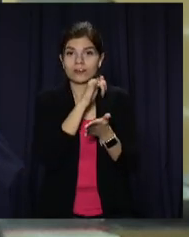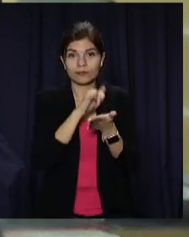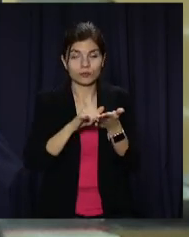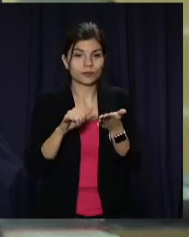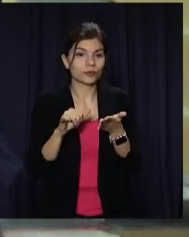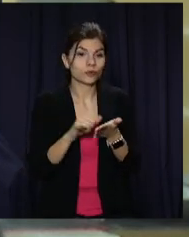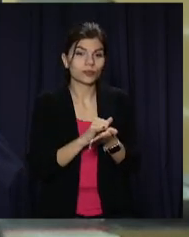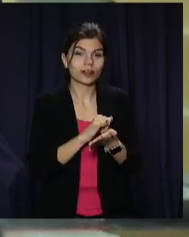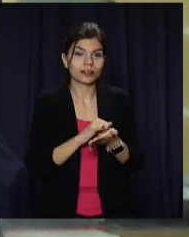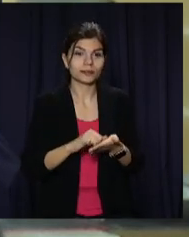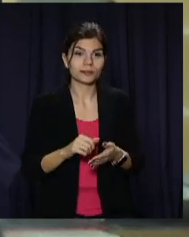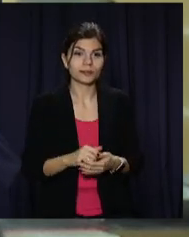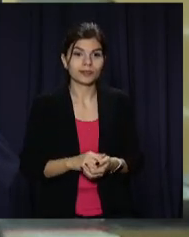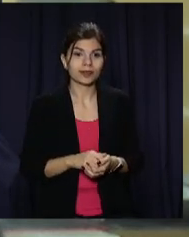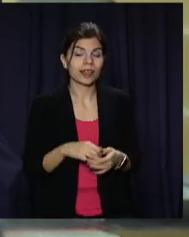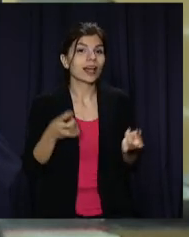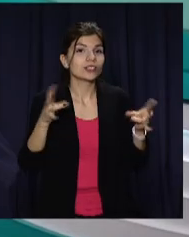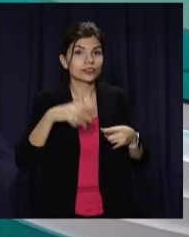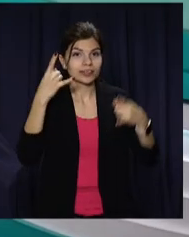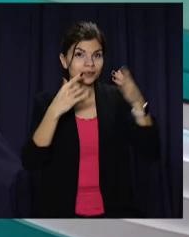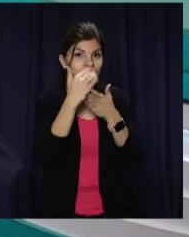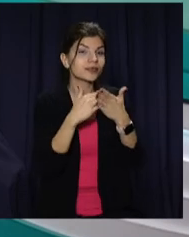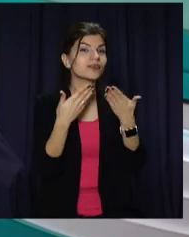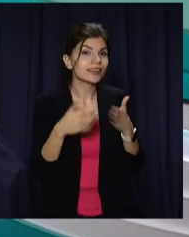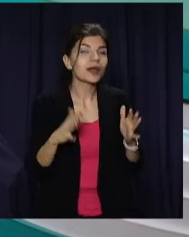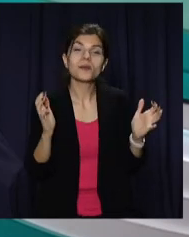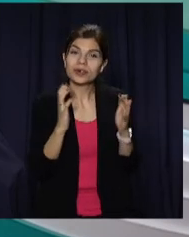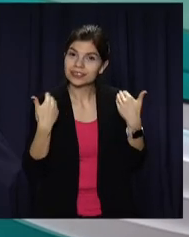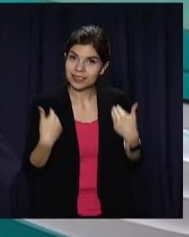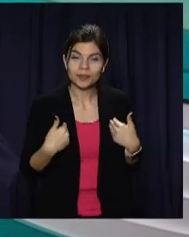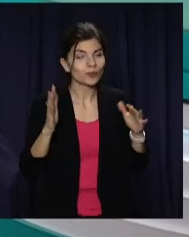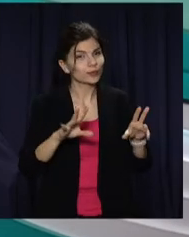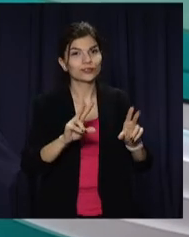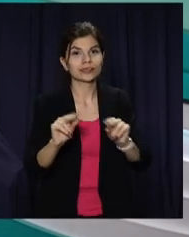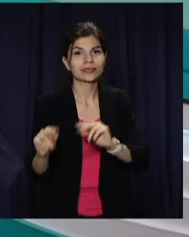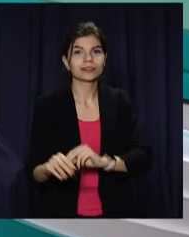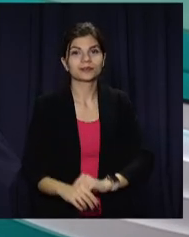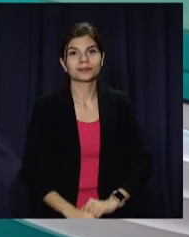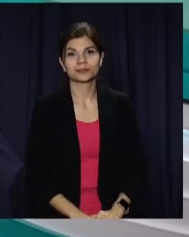мережах та на нашому ютуб-каналі. Залишайтеся з відкритим, бережіть себе і нехай щастить!